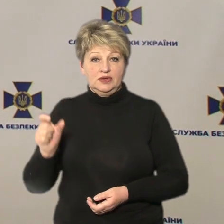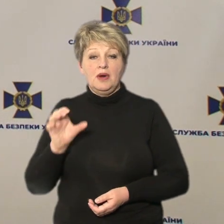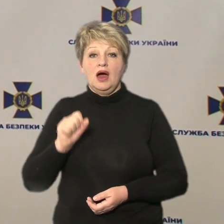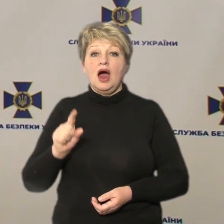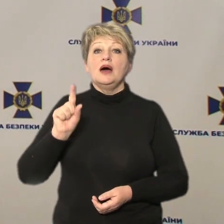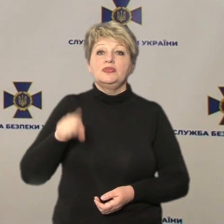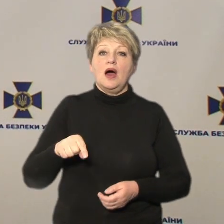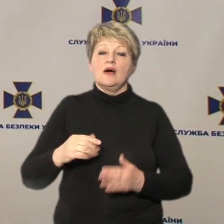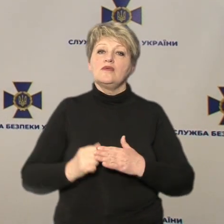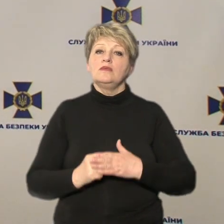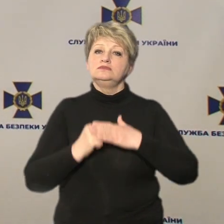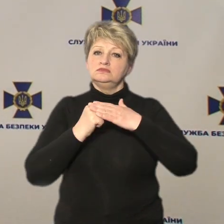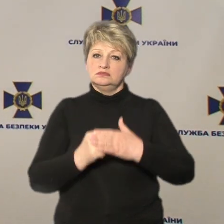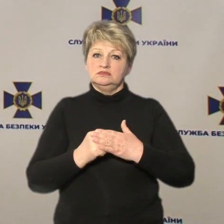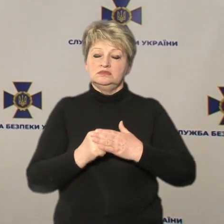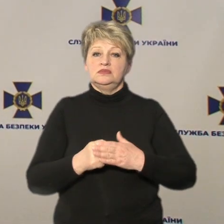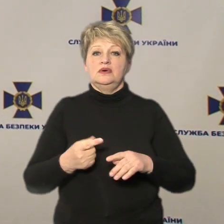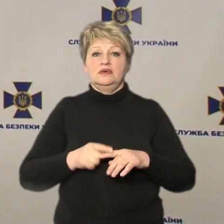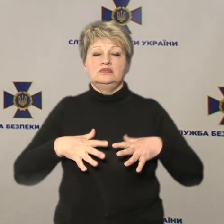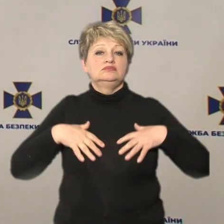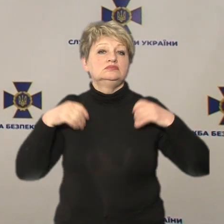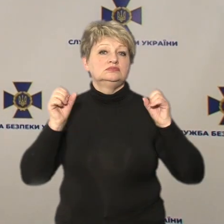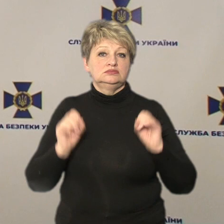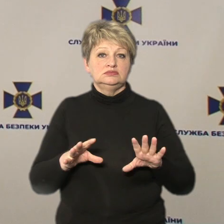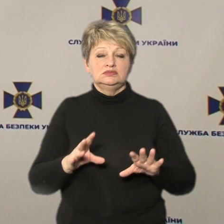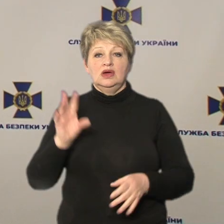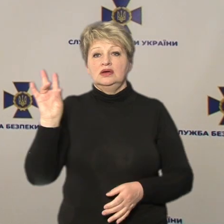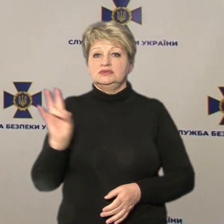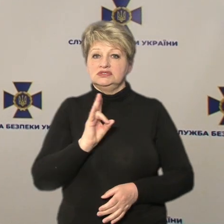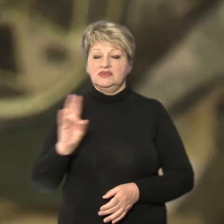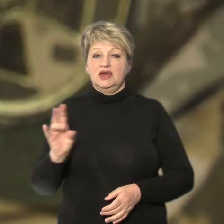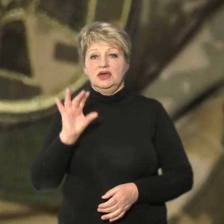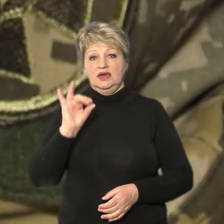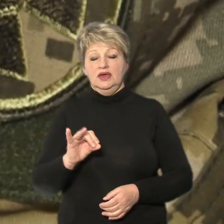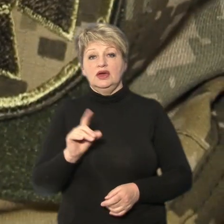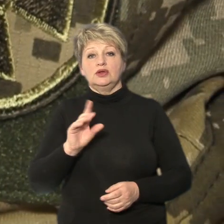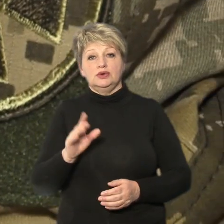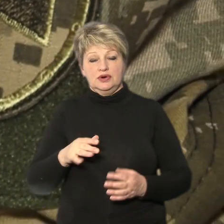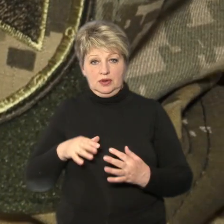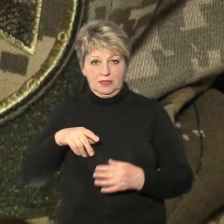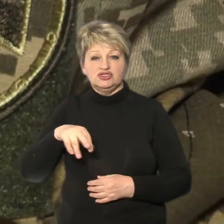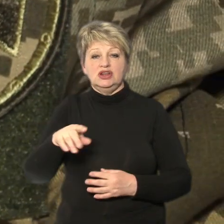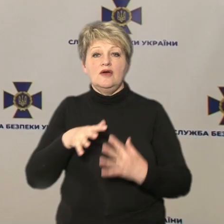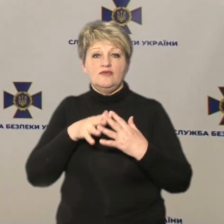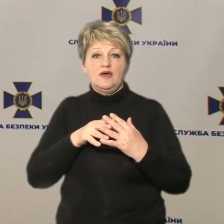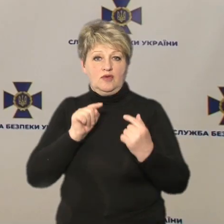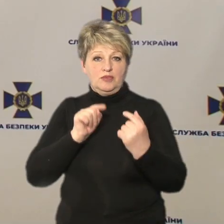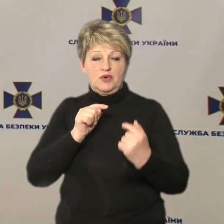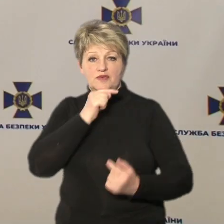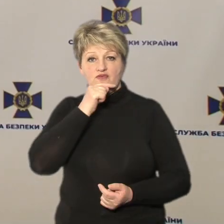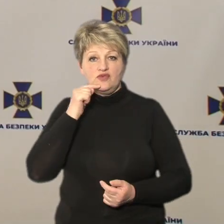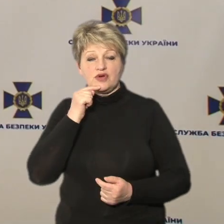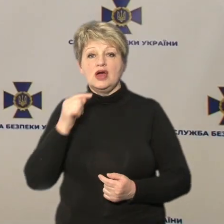визвеличувалася жертовність загарбників та священиків, які пішли воювати проти України. Вирішується питання щодо